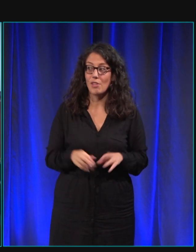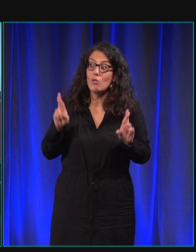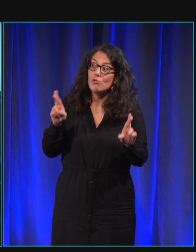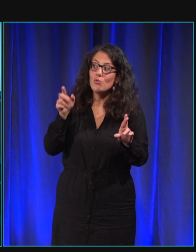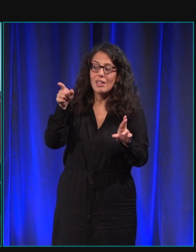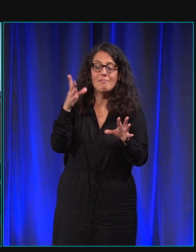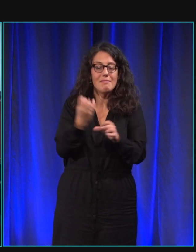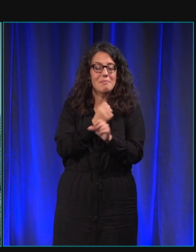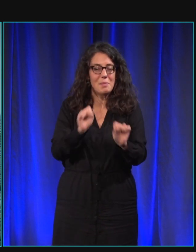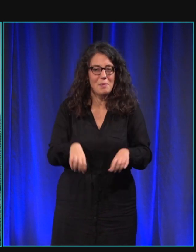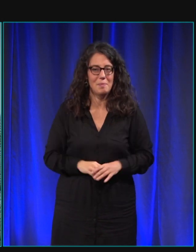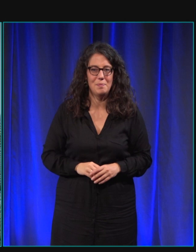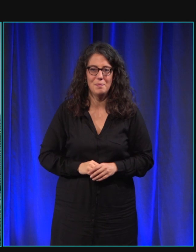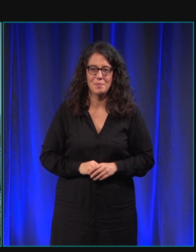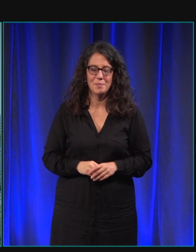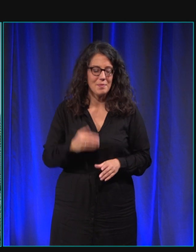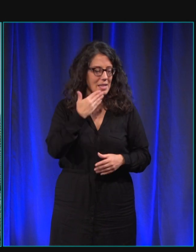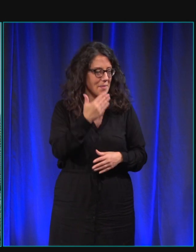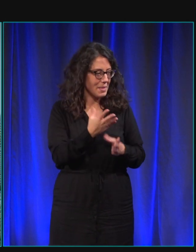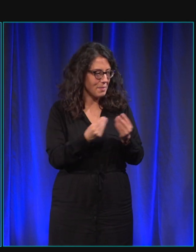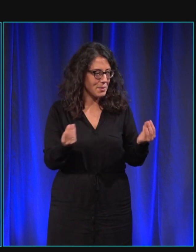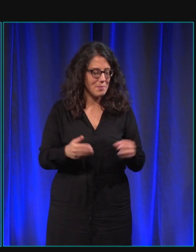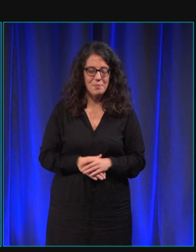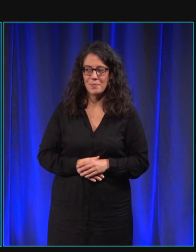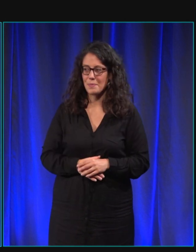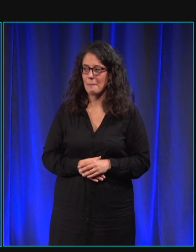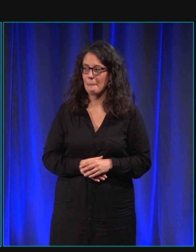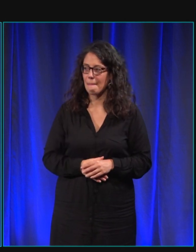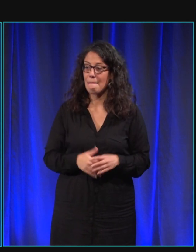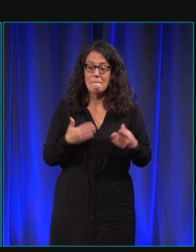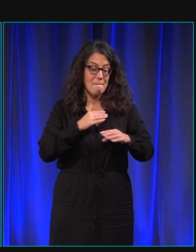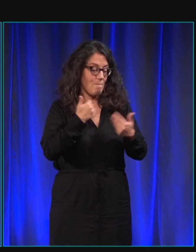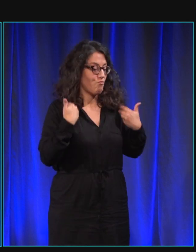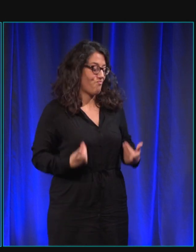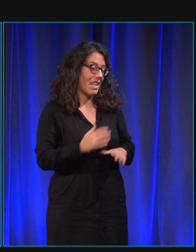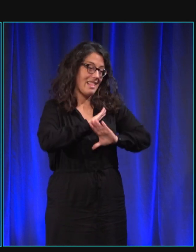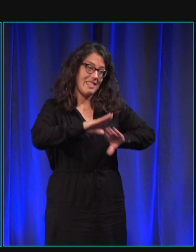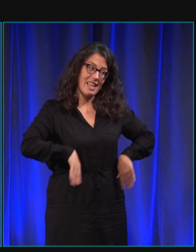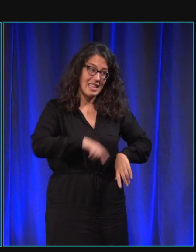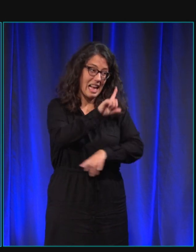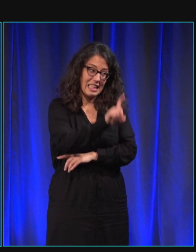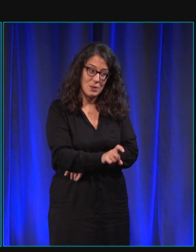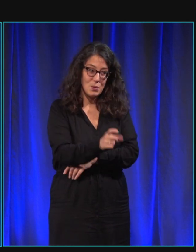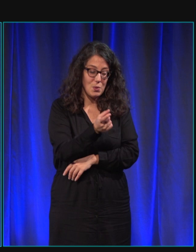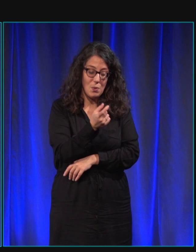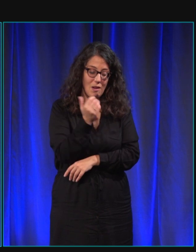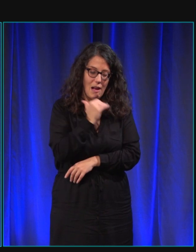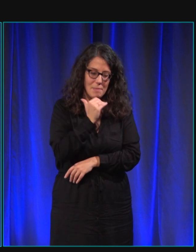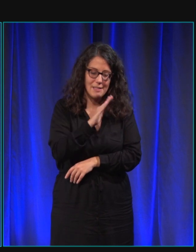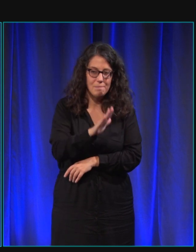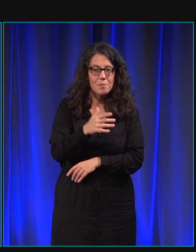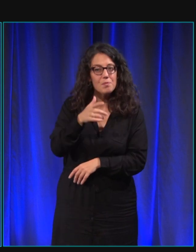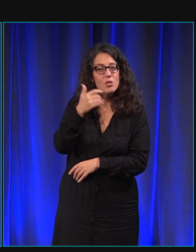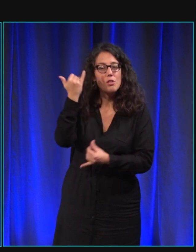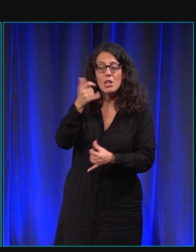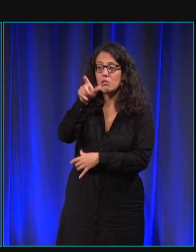en tout cas de réussir merci beaucoup Léo Boeuf je vais vous poser la dernière et très rapide question une personne qui aurait